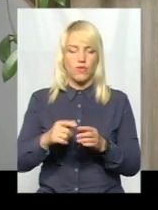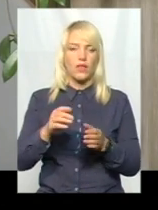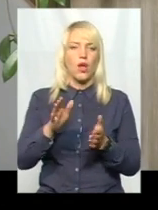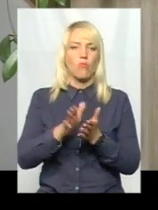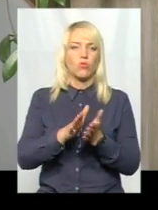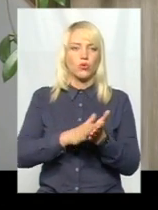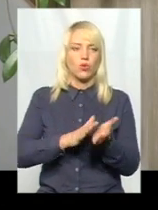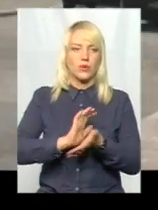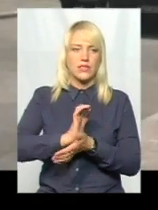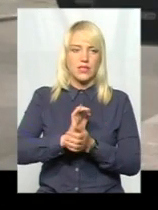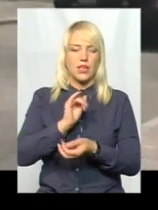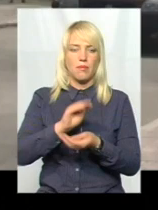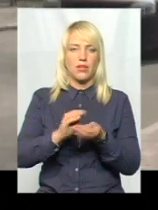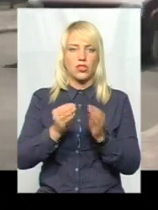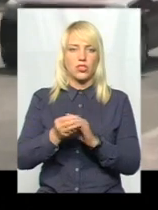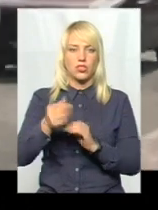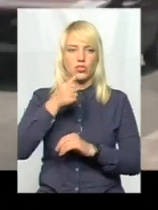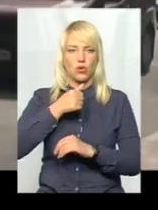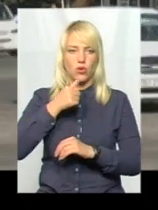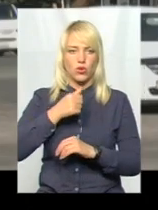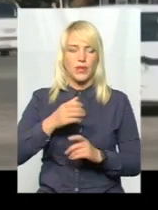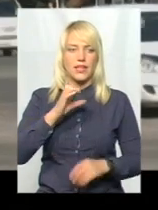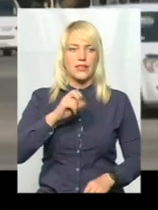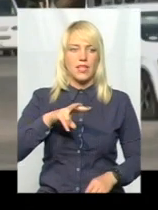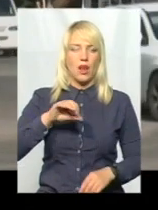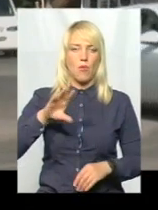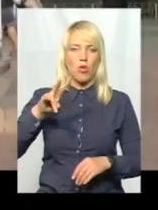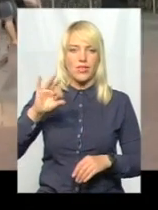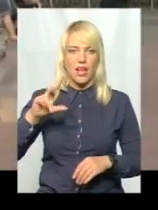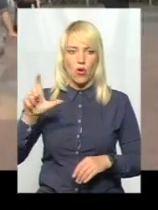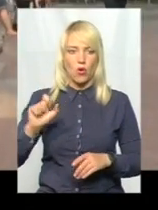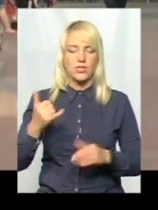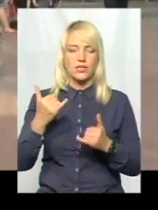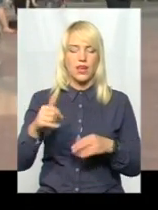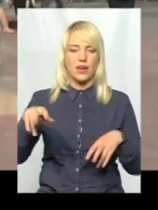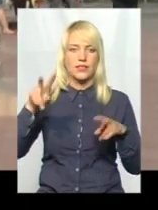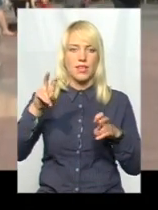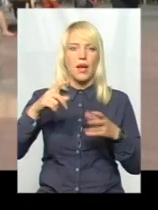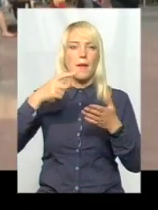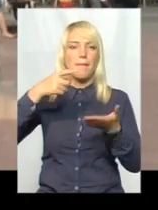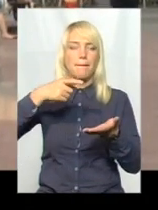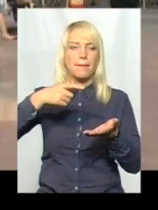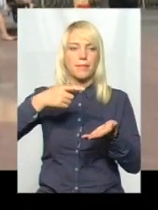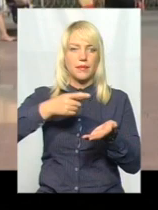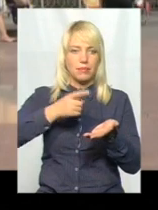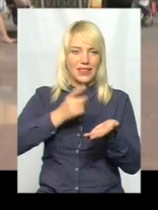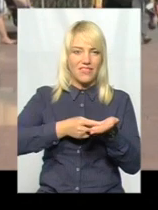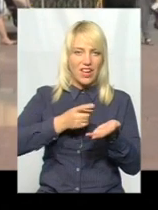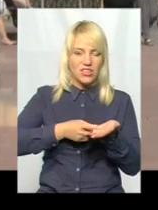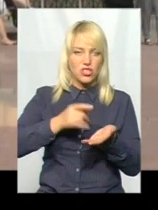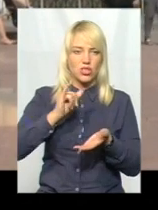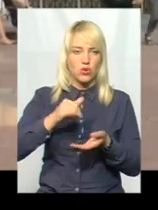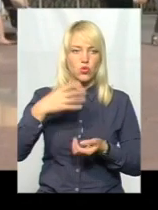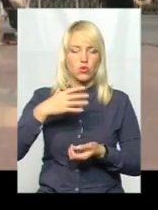пиріжки з горохом. Діагноз сальмонельоз наразі лабораторно підтверджений у 40 отруєних. Люди, які утруїлися, 20